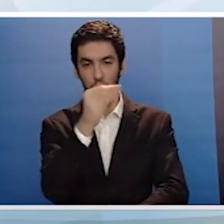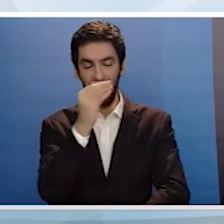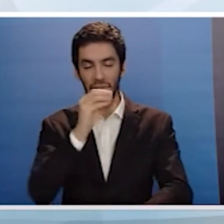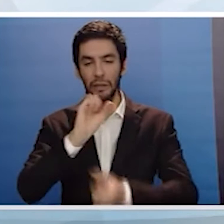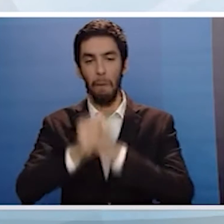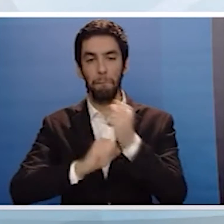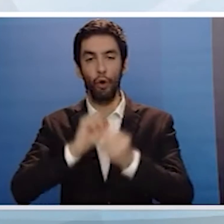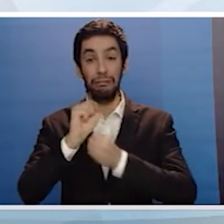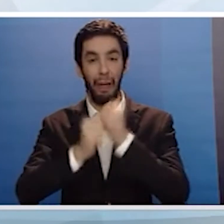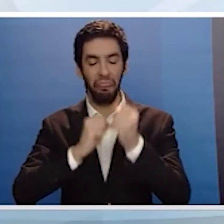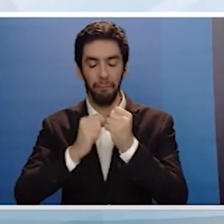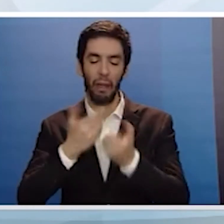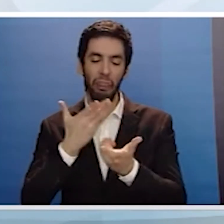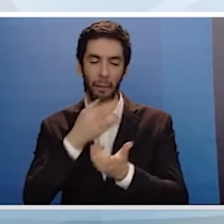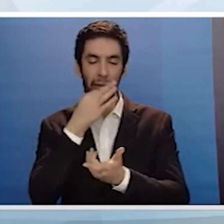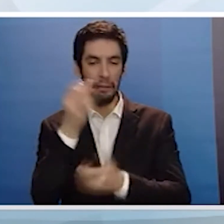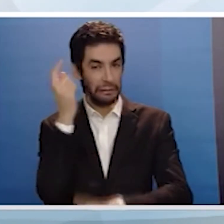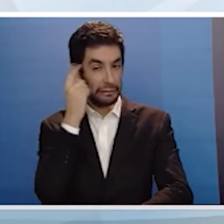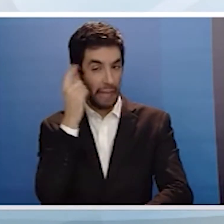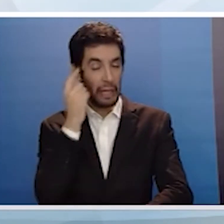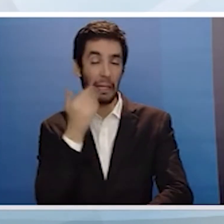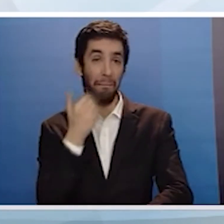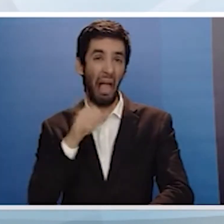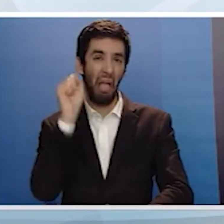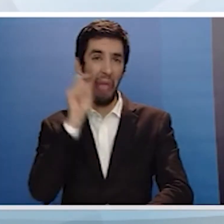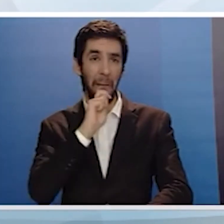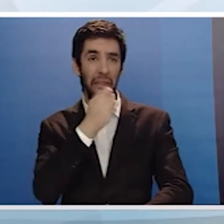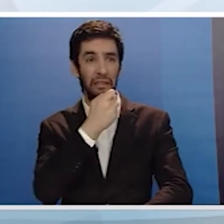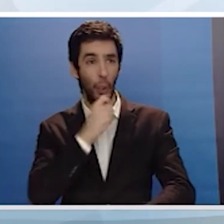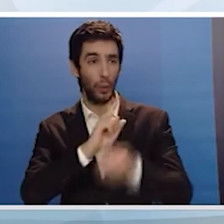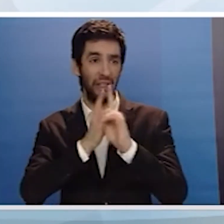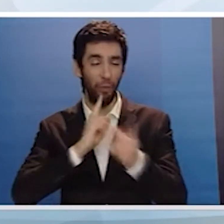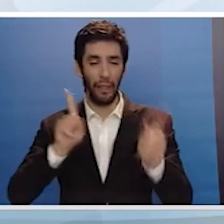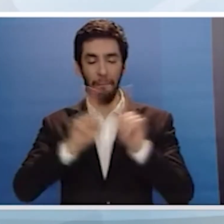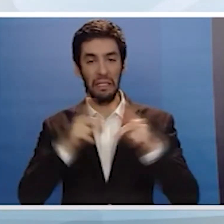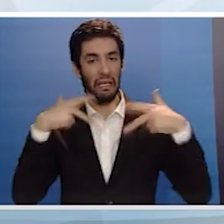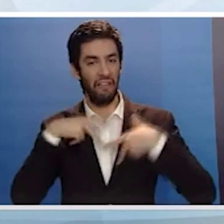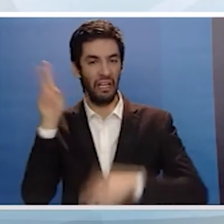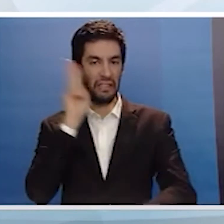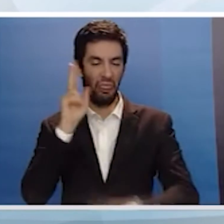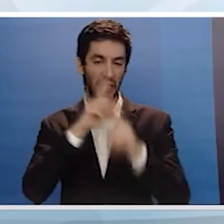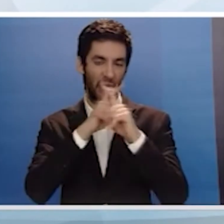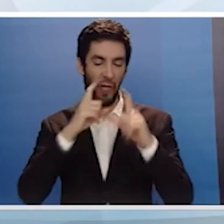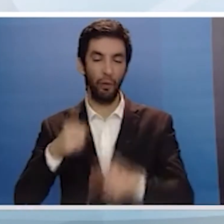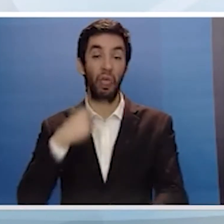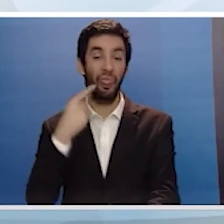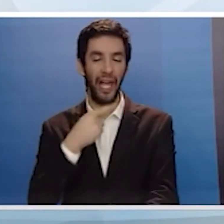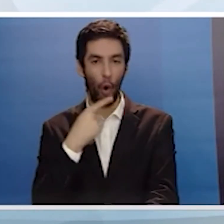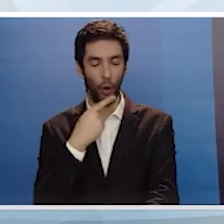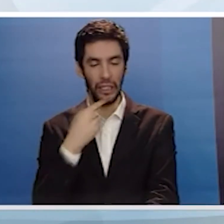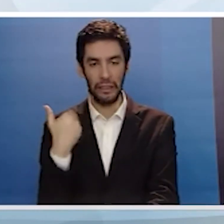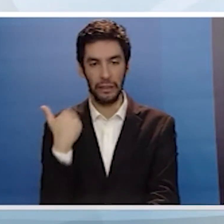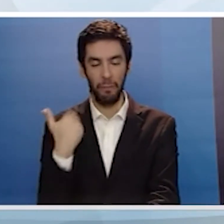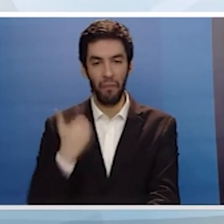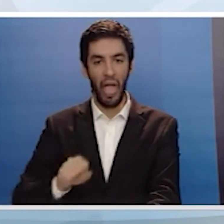επικαλούμενη δίθεν ανταλλάγματα ή και συμπόρευση με την κυβέρνηση και το δημοκρατικό συναγερμό και άλλα Η επιλογή